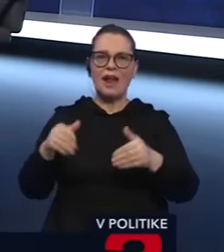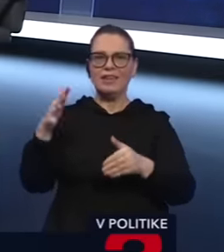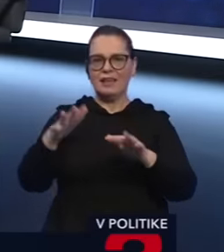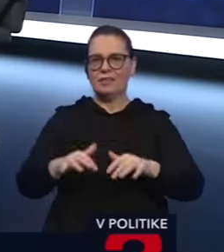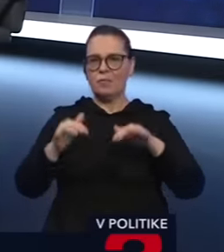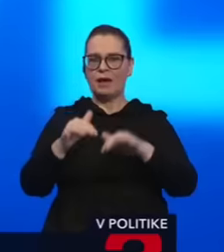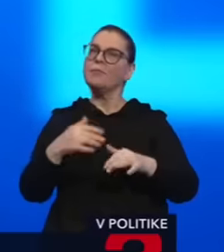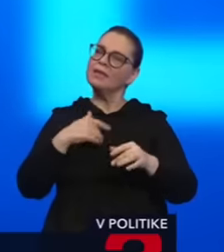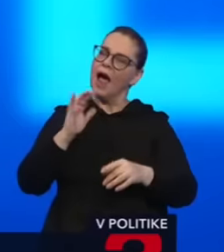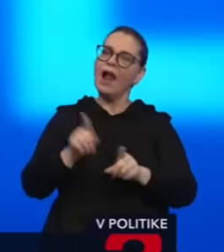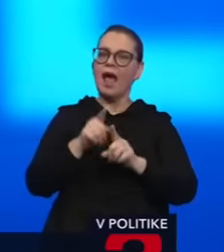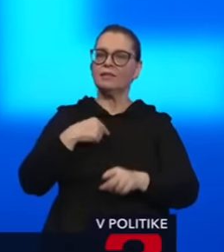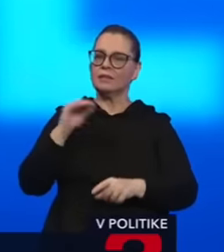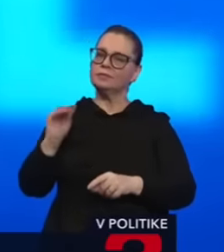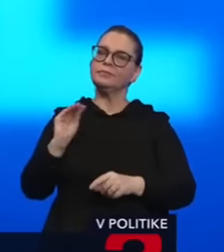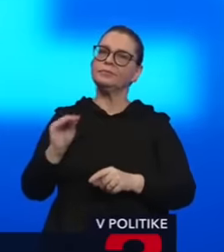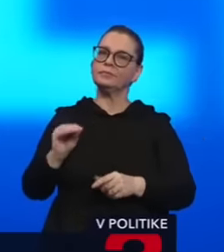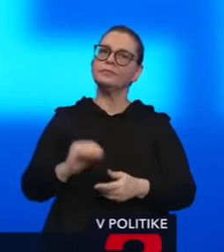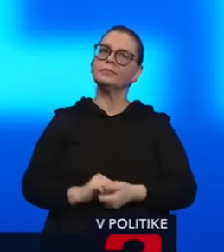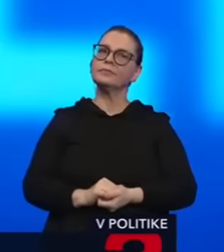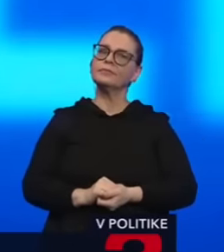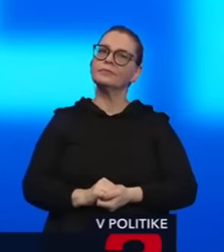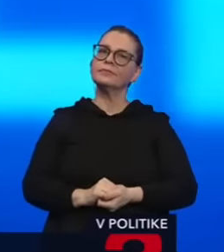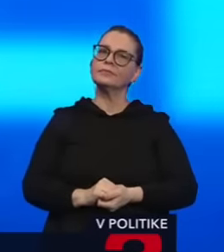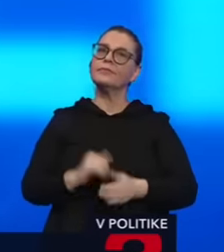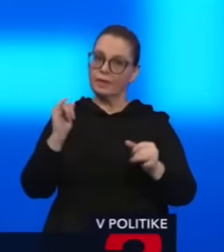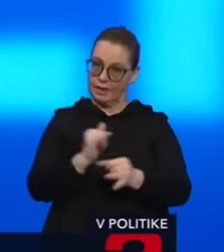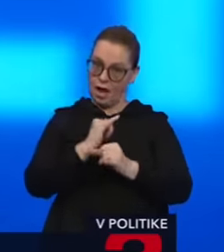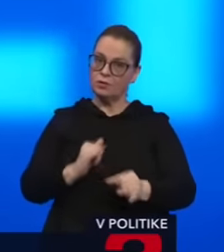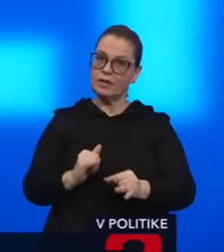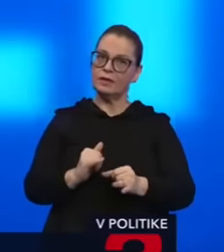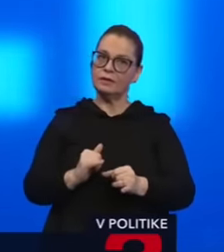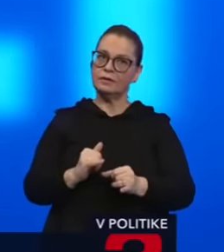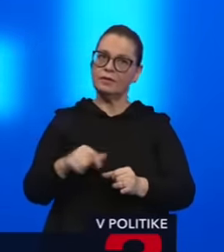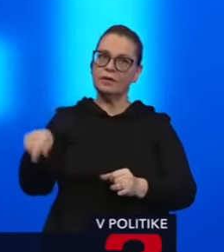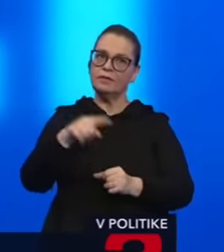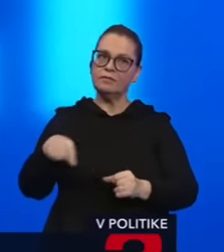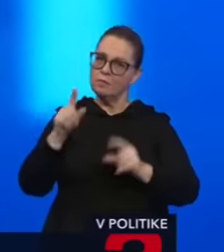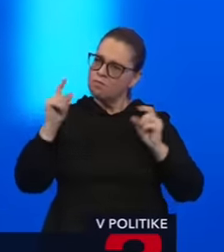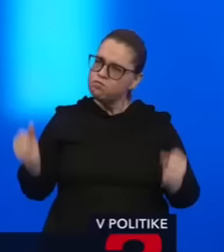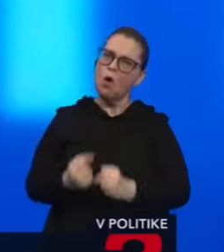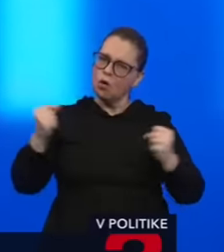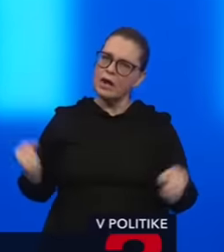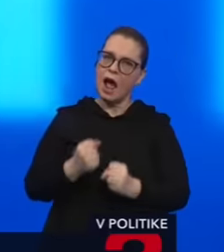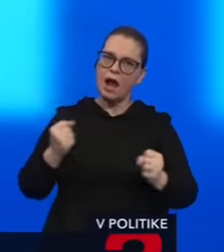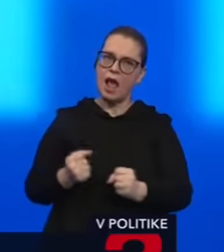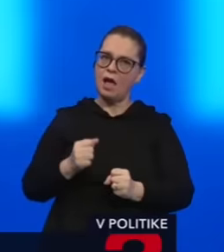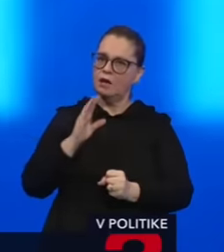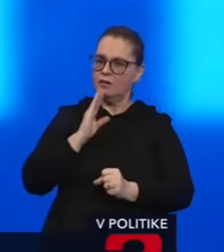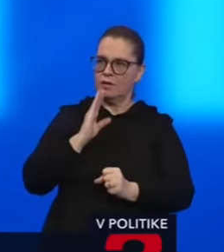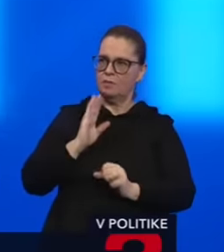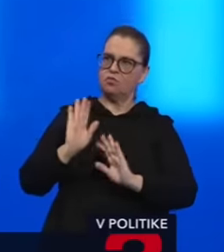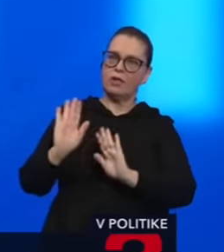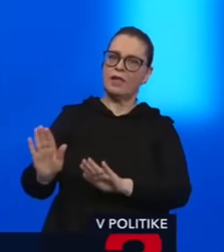podobná otázka, akú som kládol pánu poslancu Šípošovi. Naozaj vám to tak ponáhľa, že neviete nechať opozícii